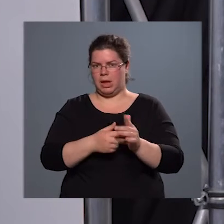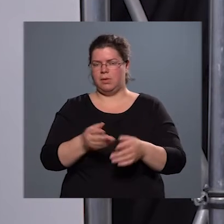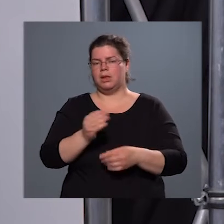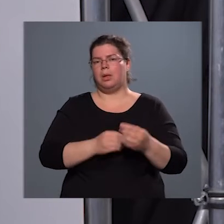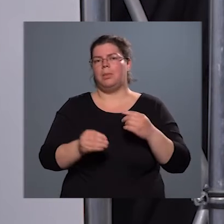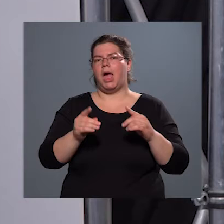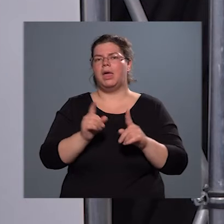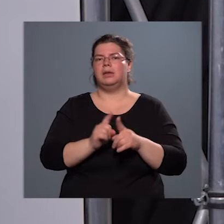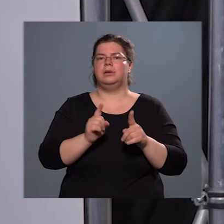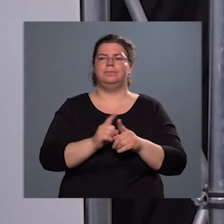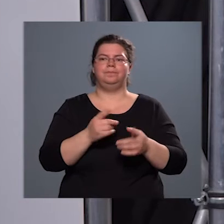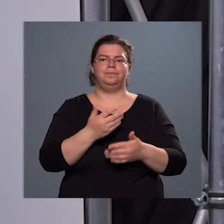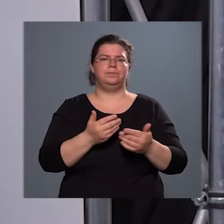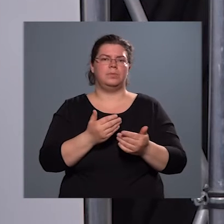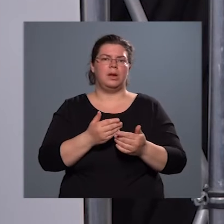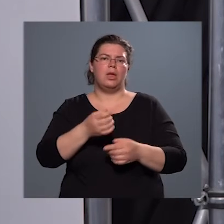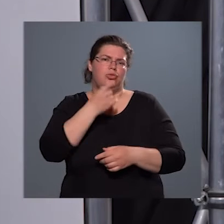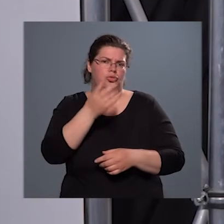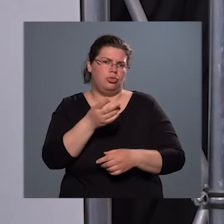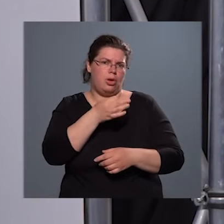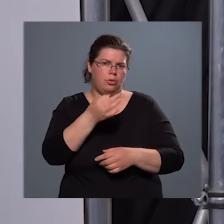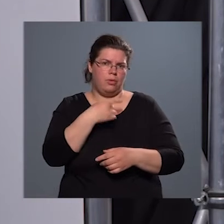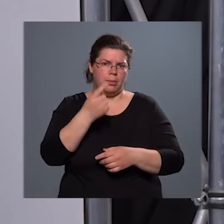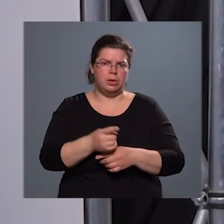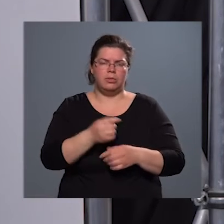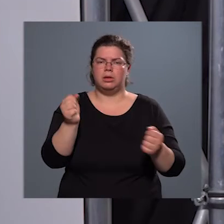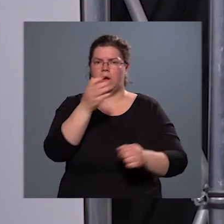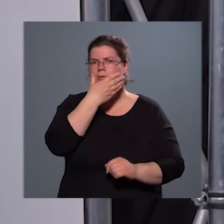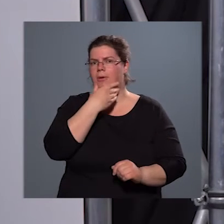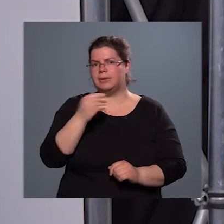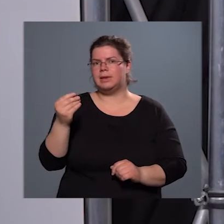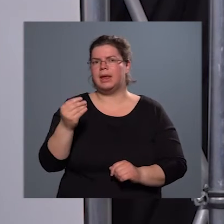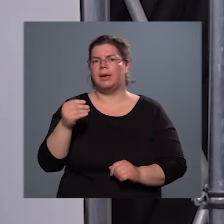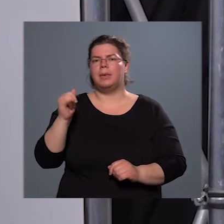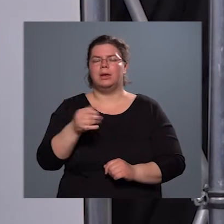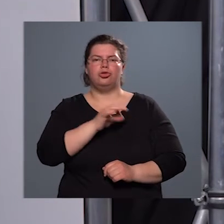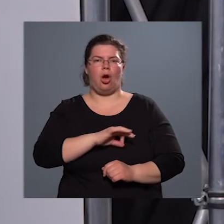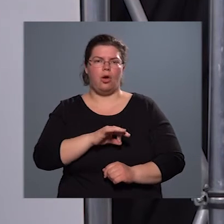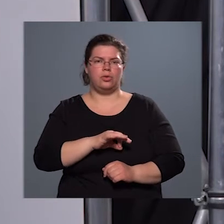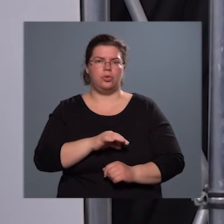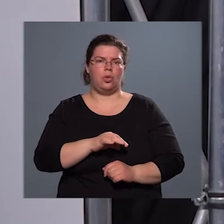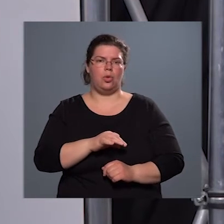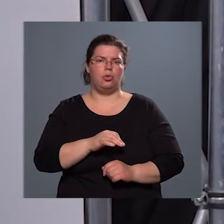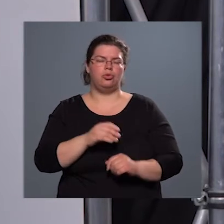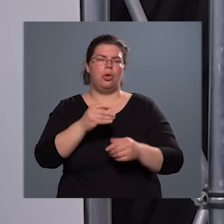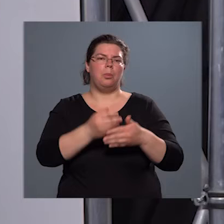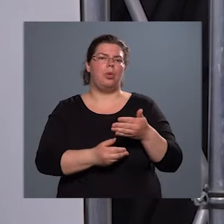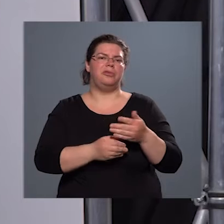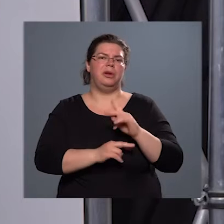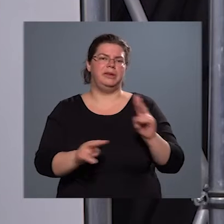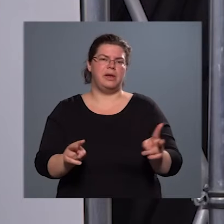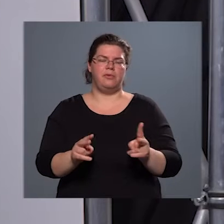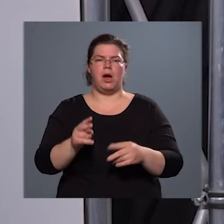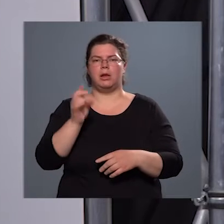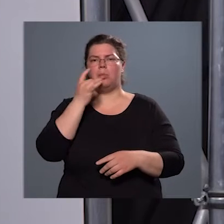így ez egy csúnya szóval mondva egy nagyon szép és hasznos portfóliója van a Bajcsi